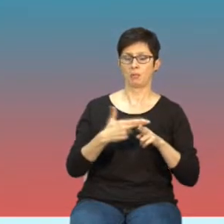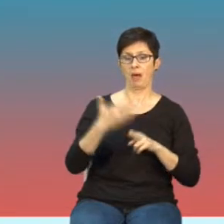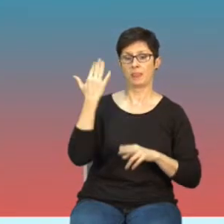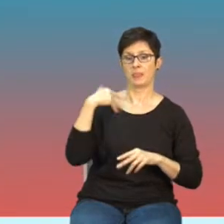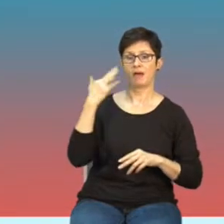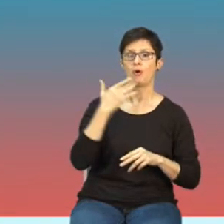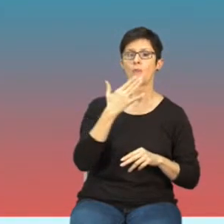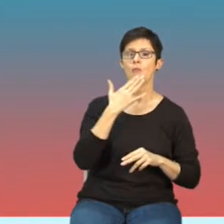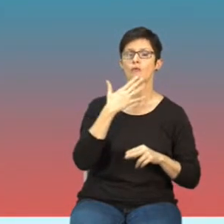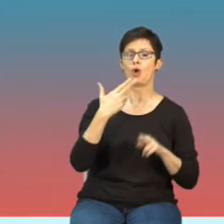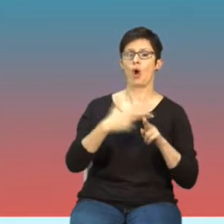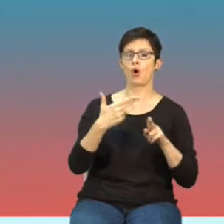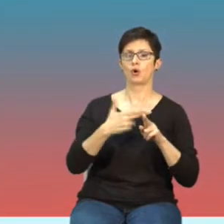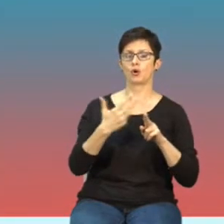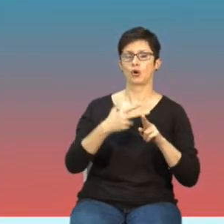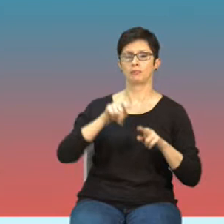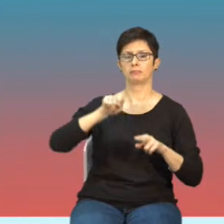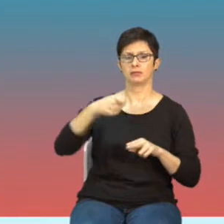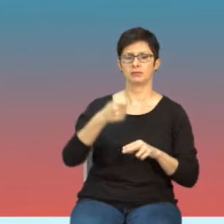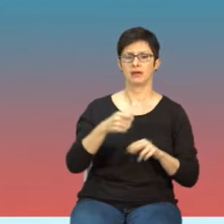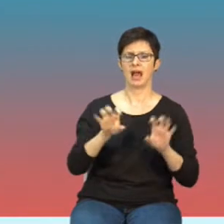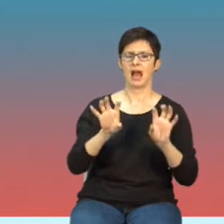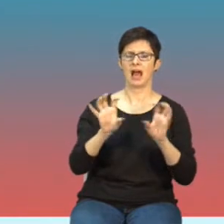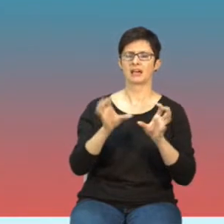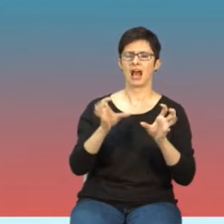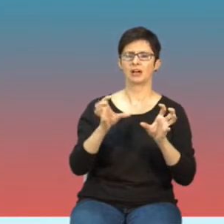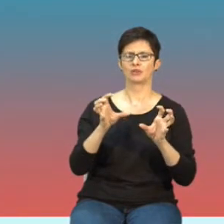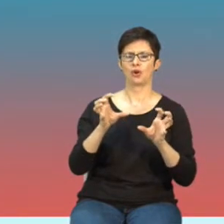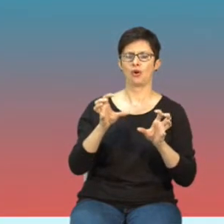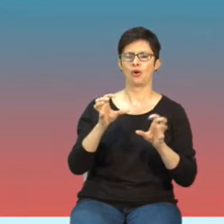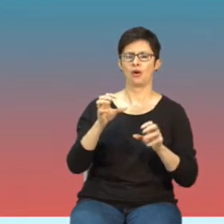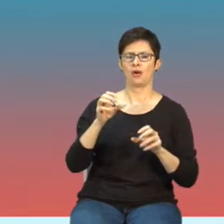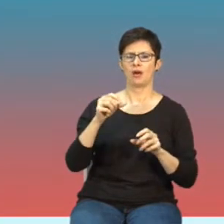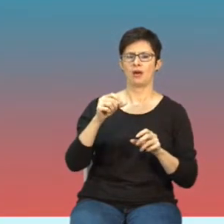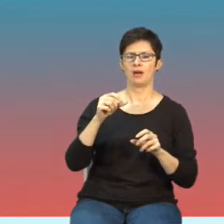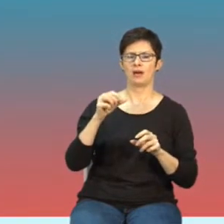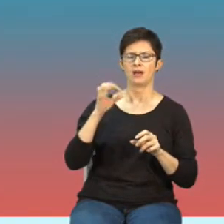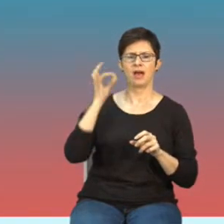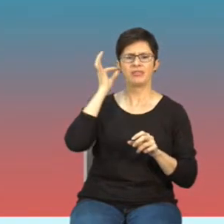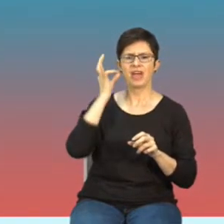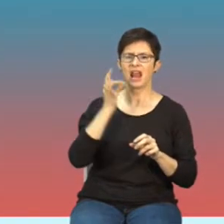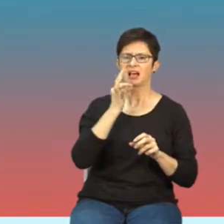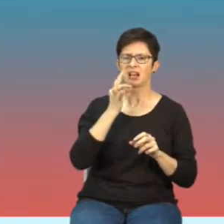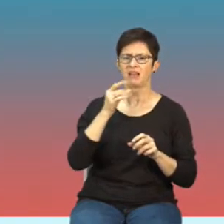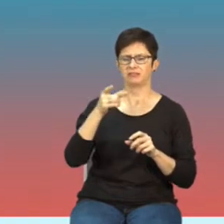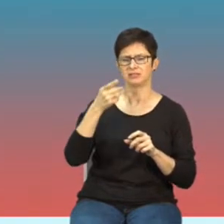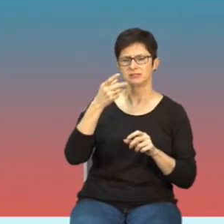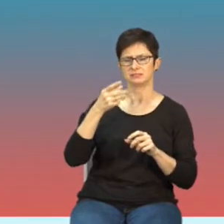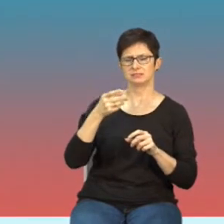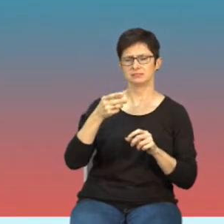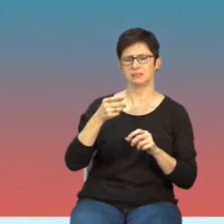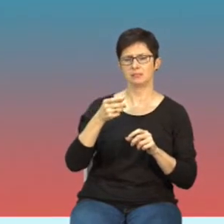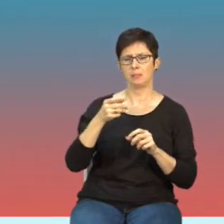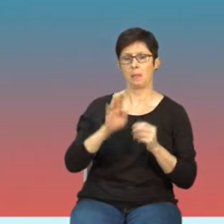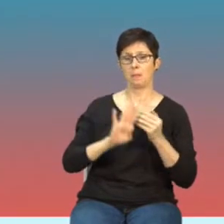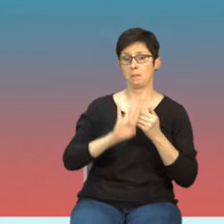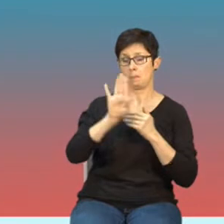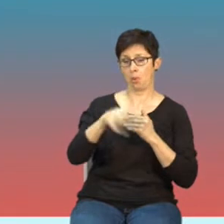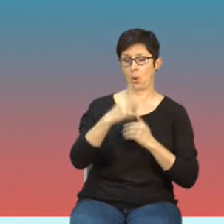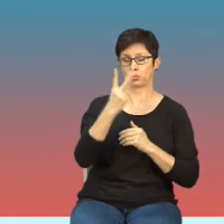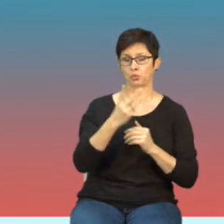nazwano chorobą radiotelegrafistów. Po II wojnie światowej ten